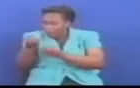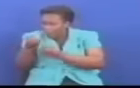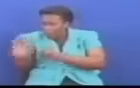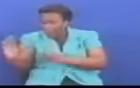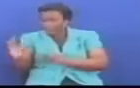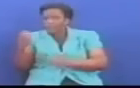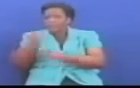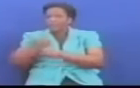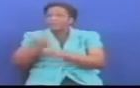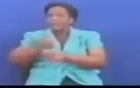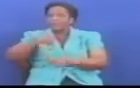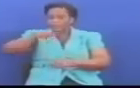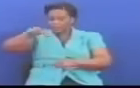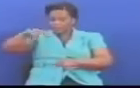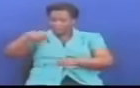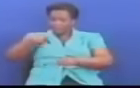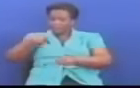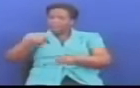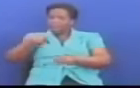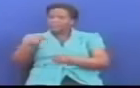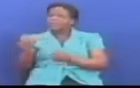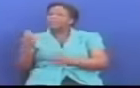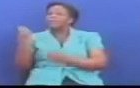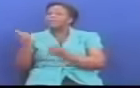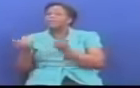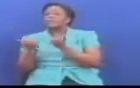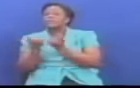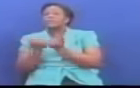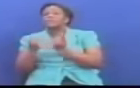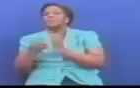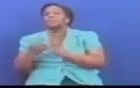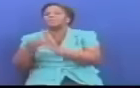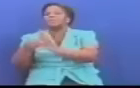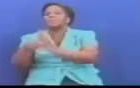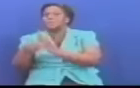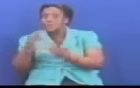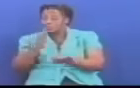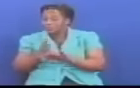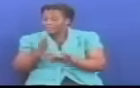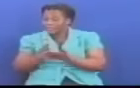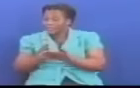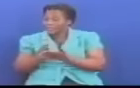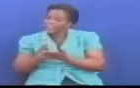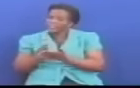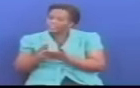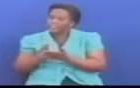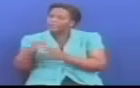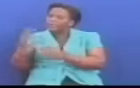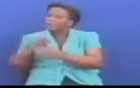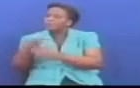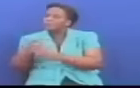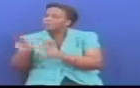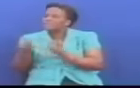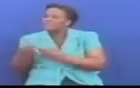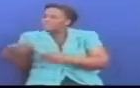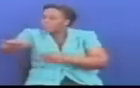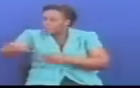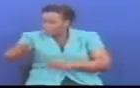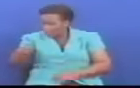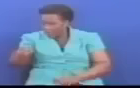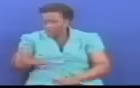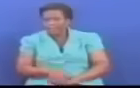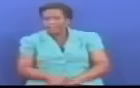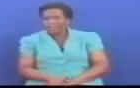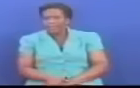Ni kutengeneza muongozo Wanamna ya kufanya ile shuguli Katika eneo lile Lakini